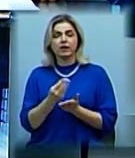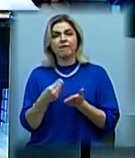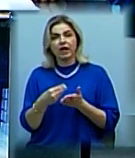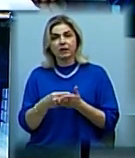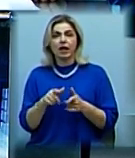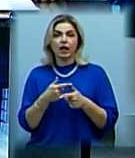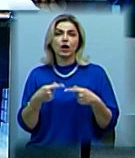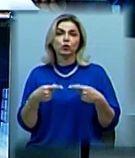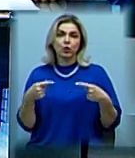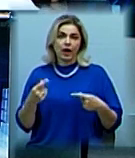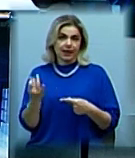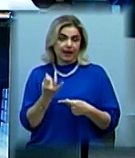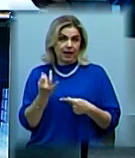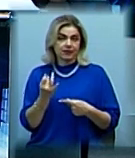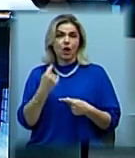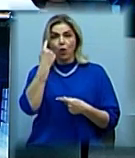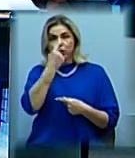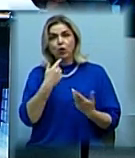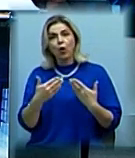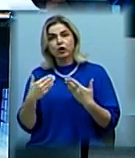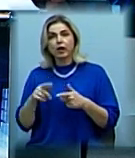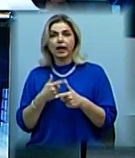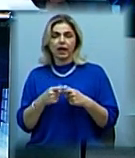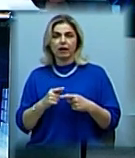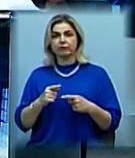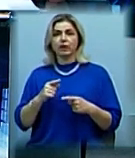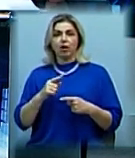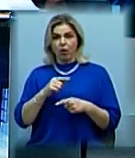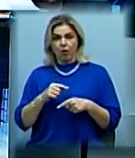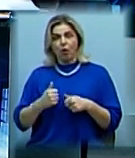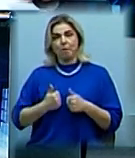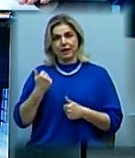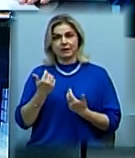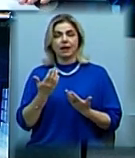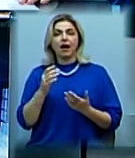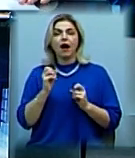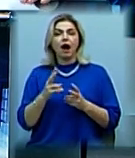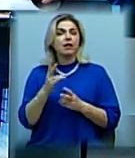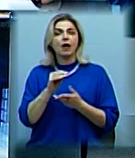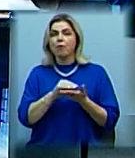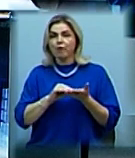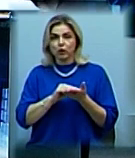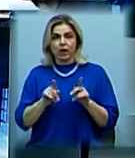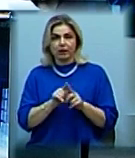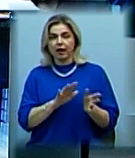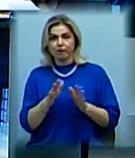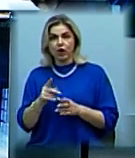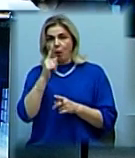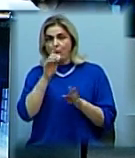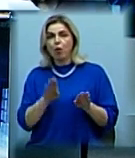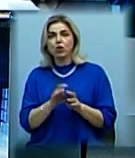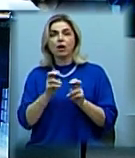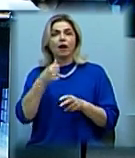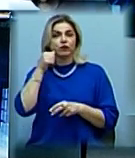фінансові або інші інтереси, особисті стосунки чи амбіції? Як уникнути повторення інцидентів, подібних до вчорашнього?